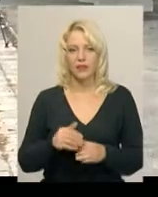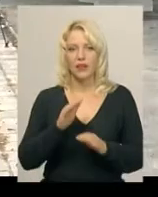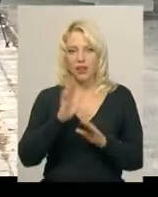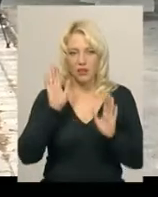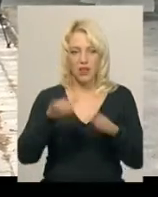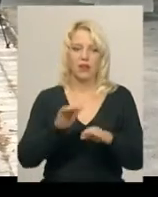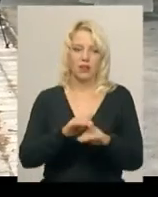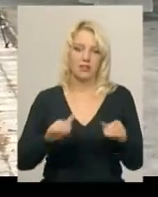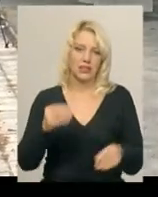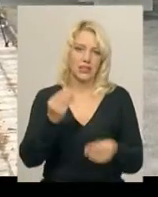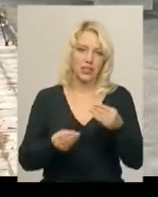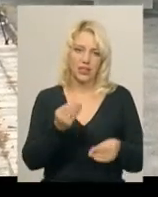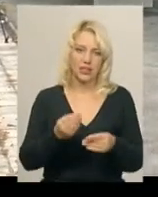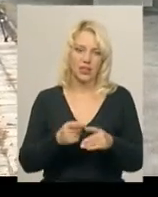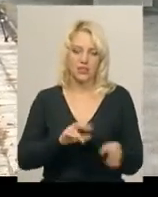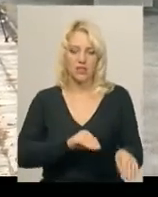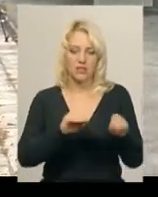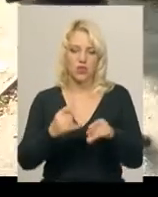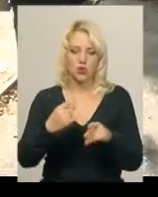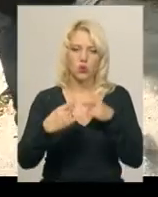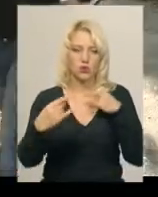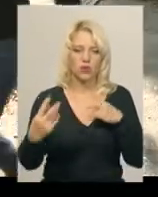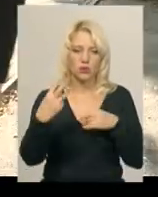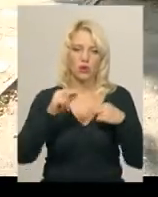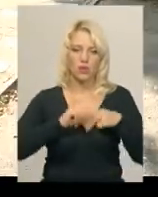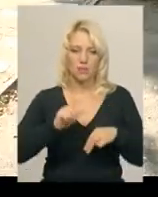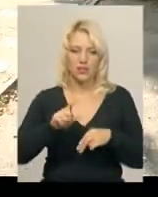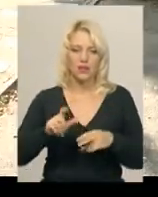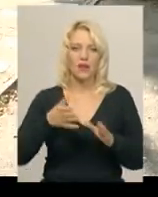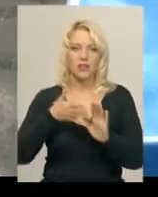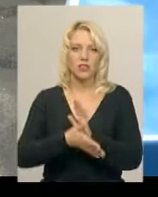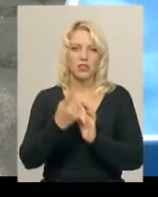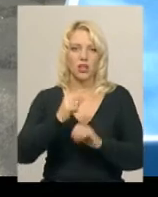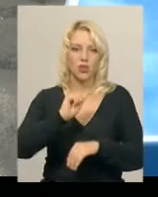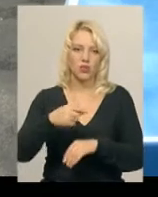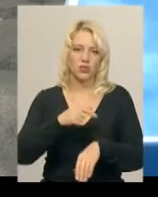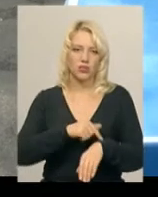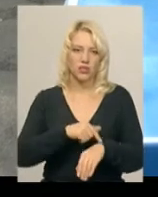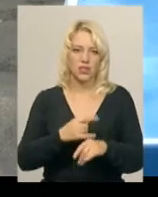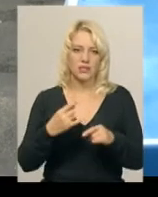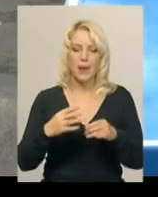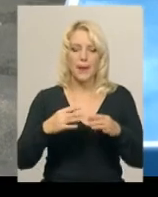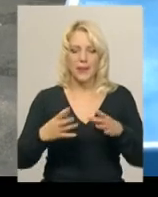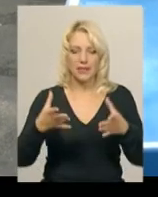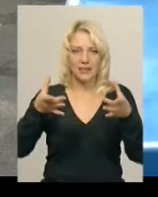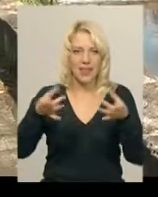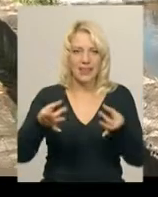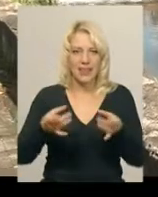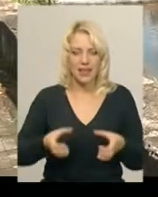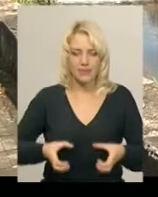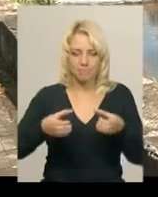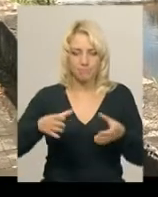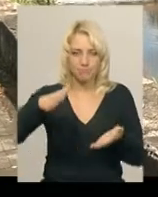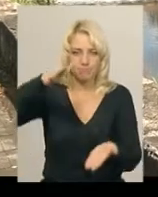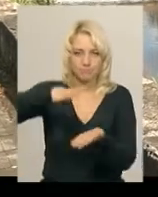На встановлення одного тенісного столу троє працівників витрачають до години часу. Плиту встановлюють на спеціальний клей, котрий при плюсовій температурі